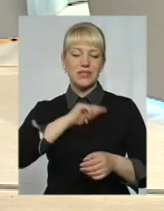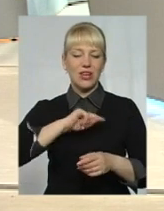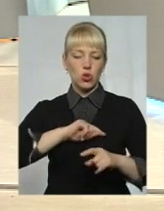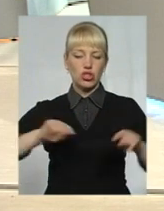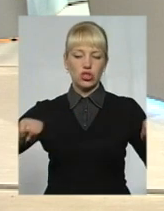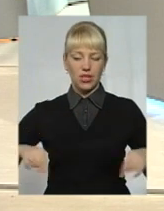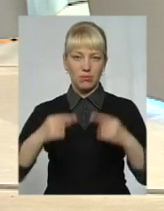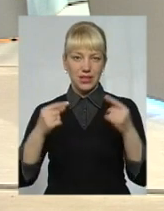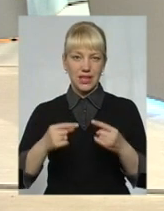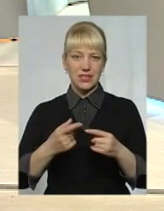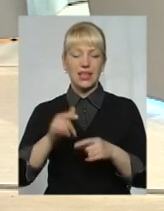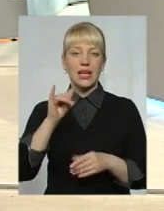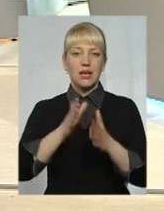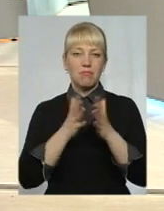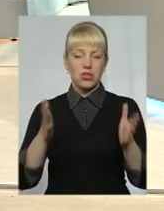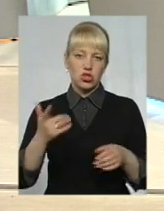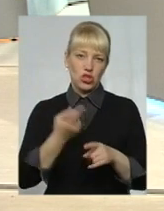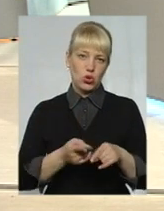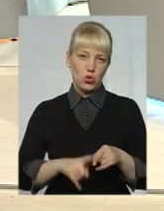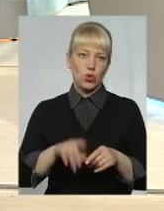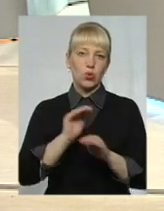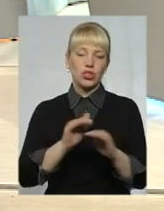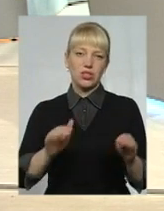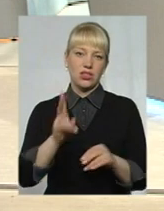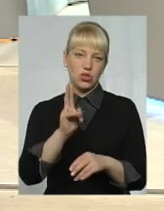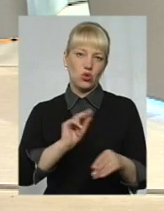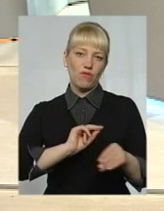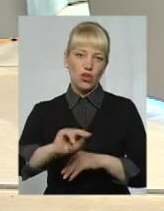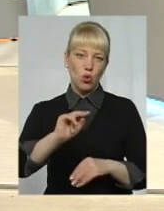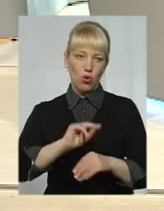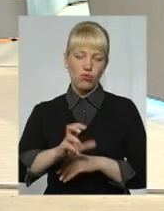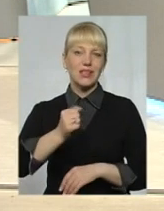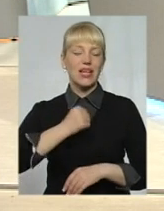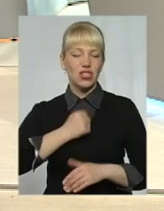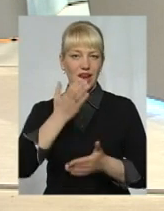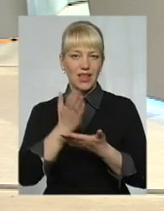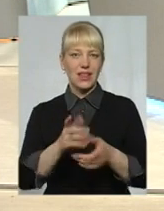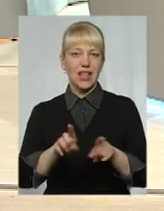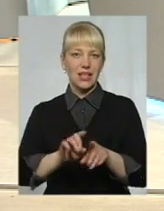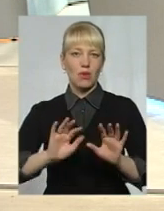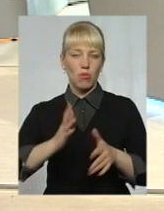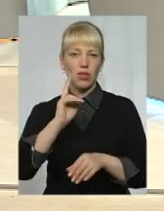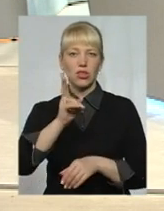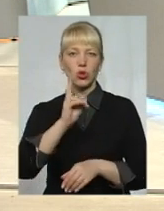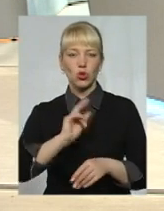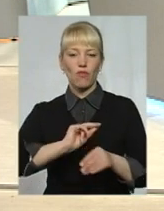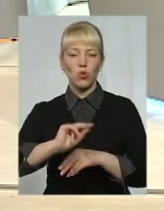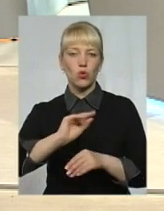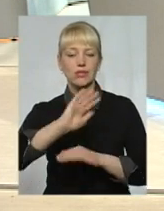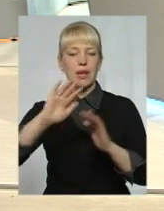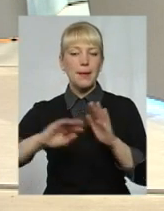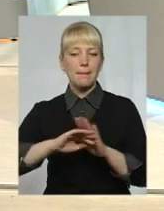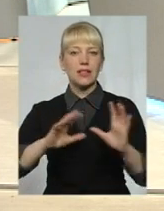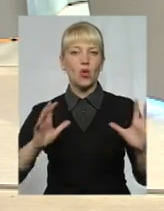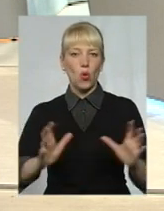Більше того, навіть ті діти, які виховуються, на жаль, є такі моменти, коли діти виховуються під опікою або